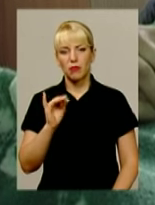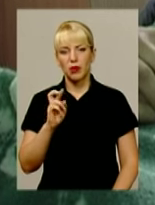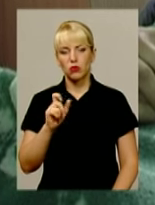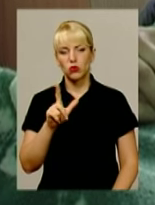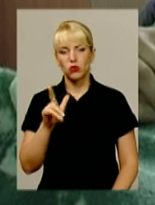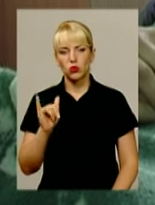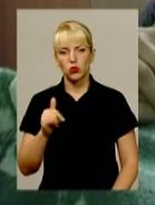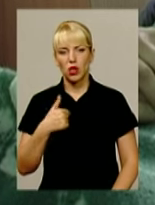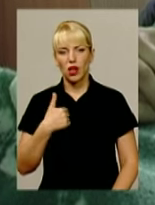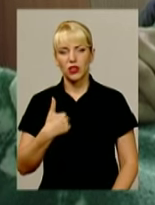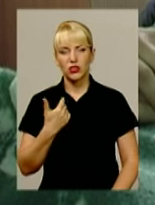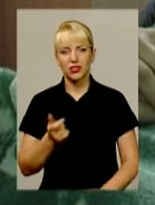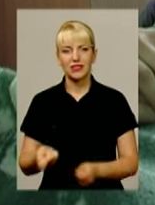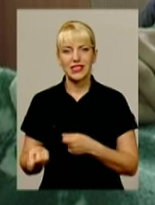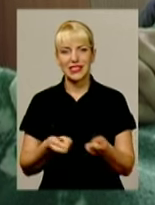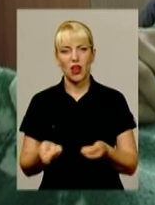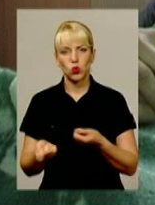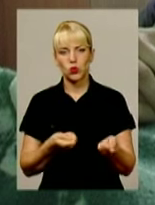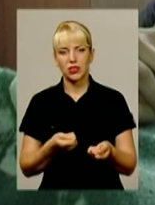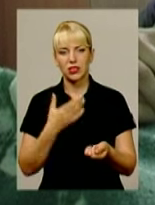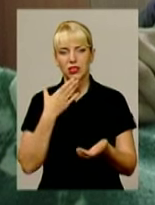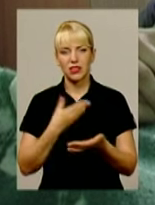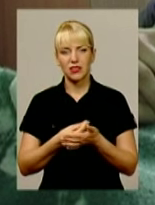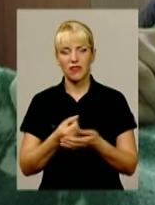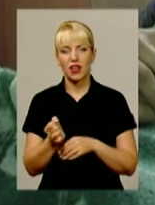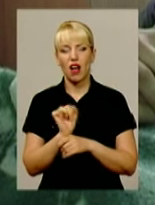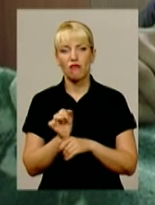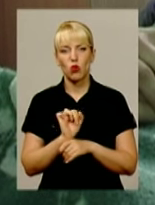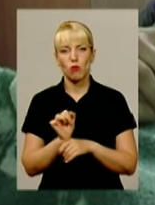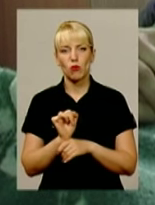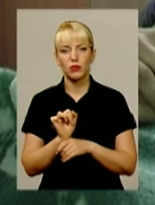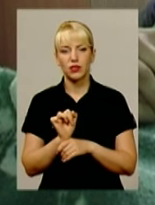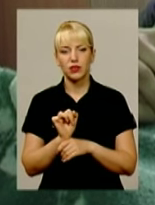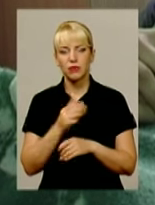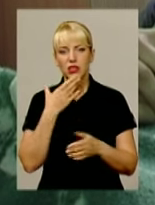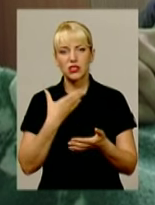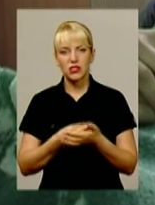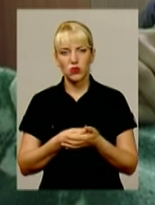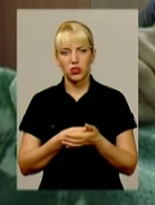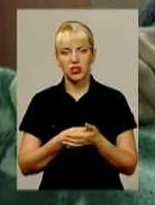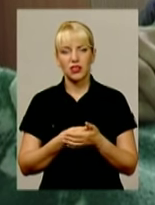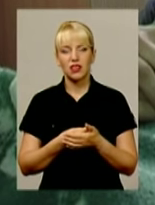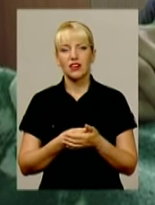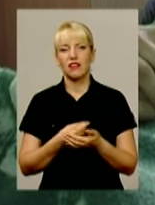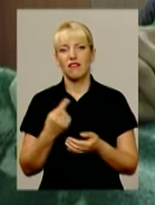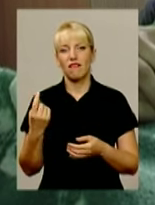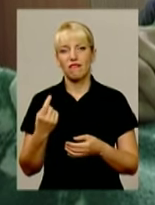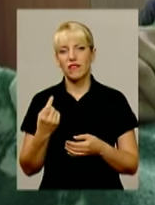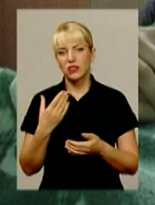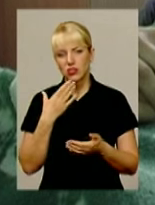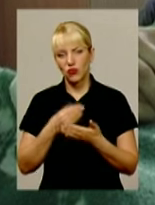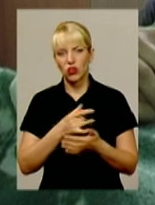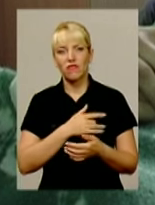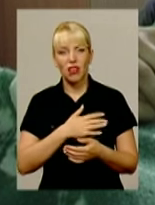я хотів загрузити на свій власний автомобіль свої власні речі. Це